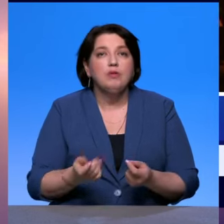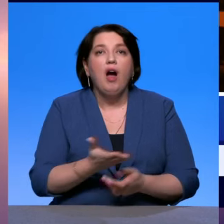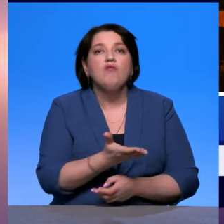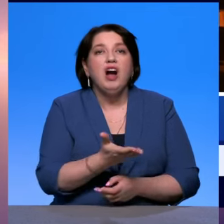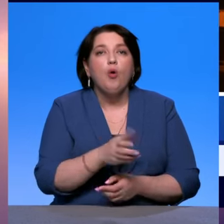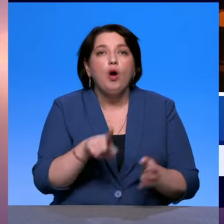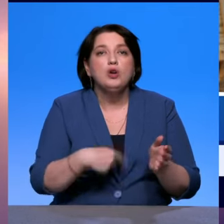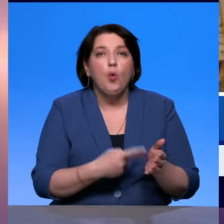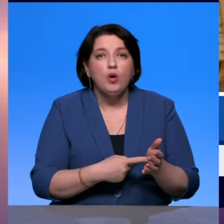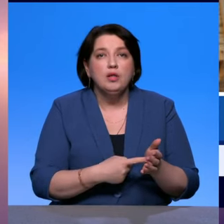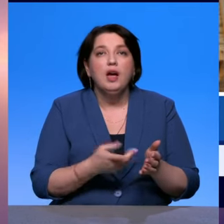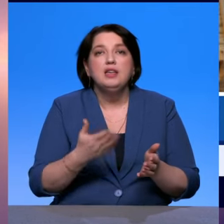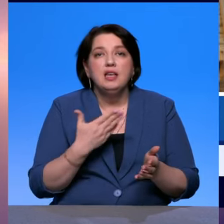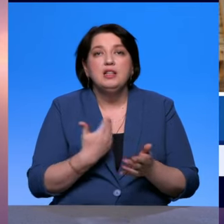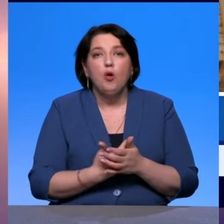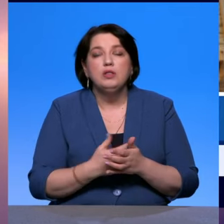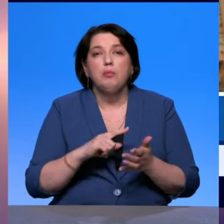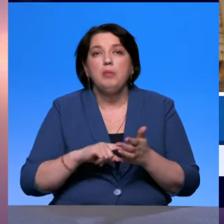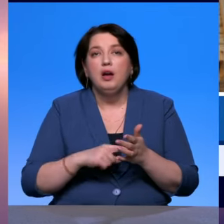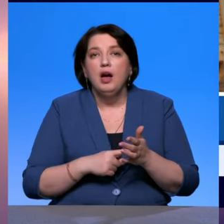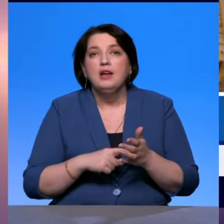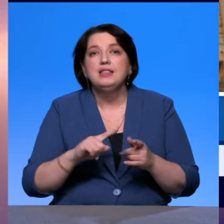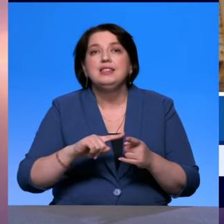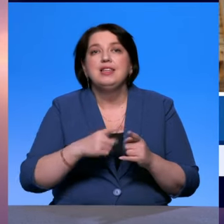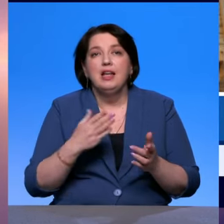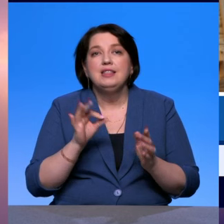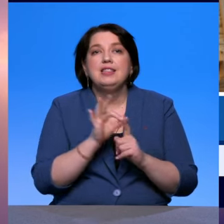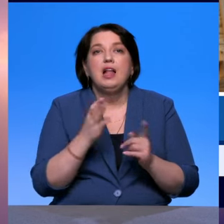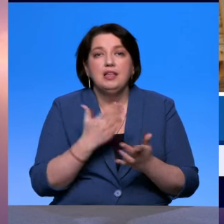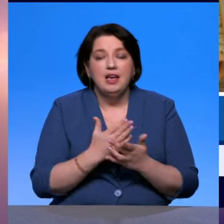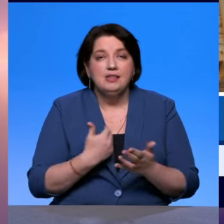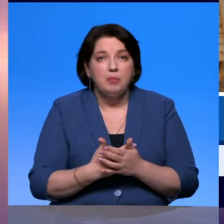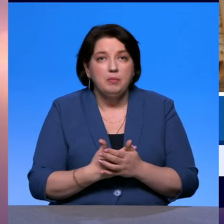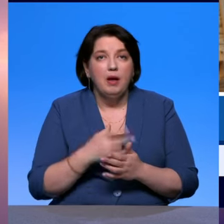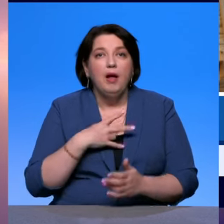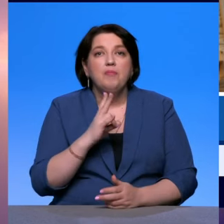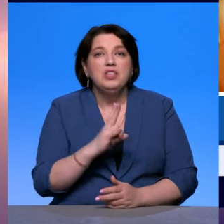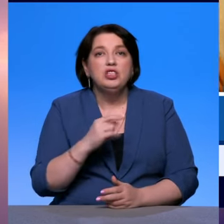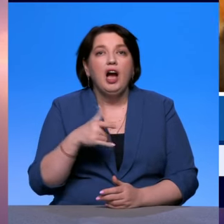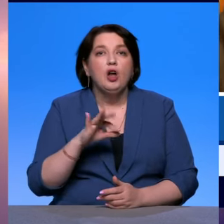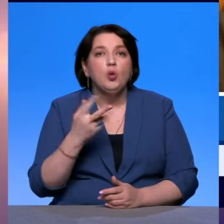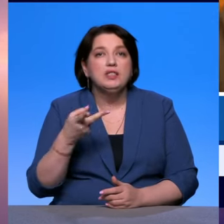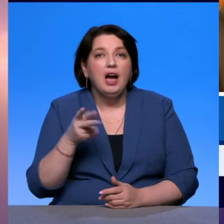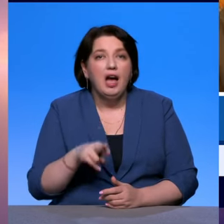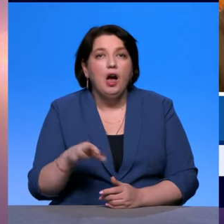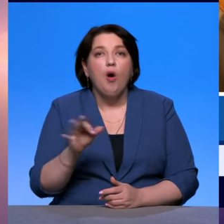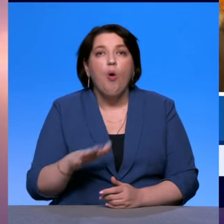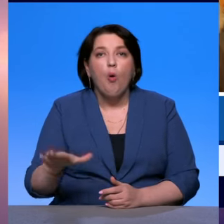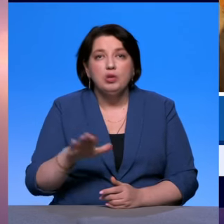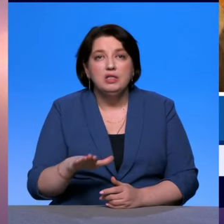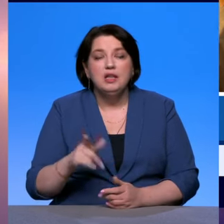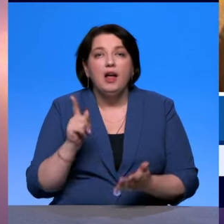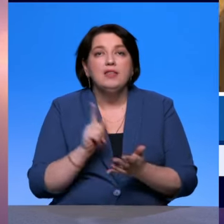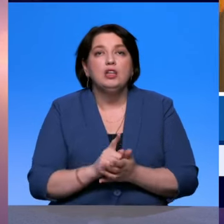частности, у нас в Держинске мы поставили перед собой цель, что вот в нашем городе, ну равно как и в Нижегородской области, должно жить, стать, скажем так,